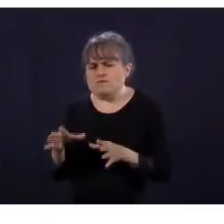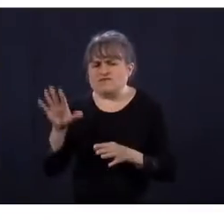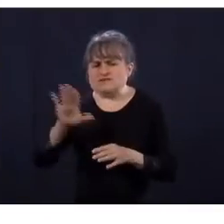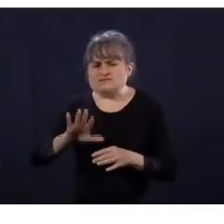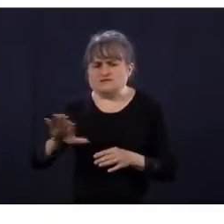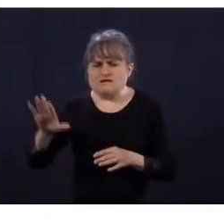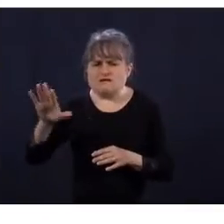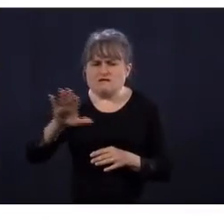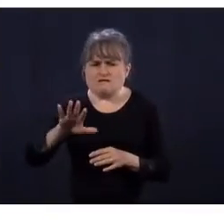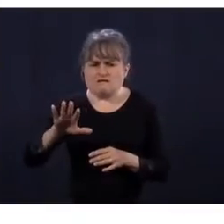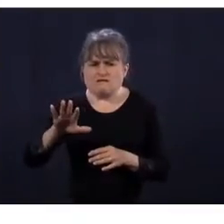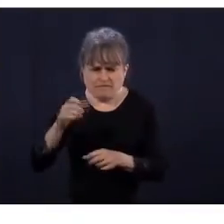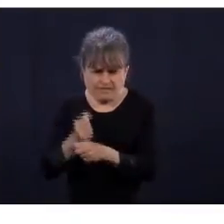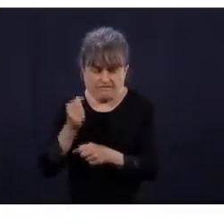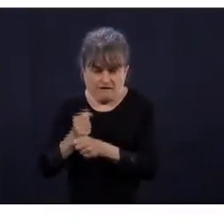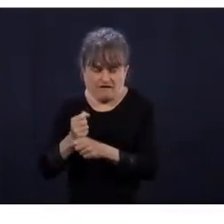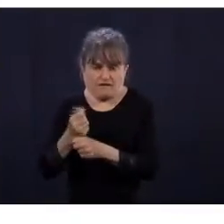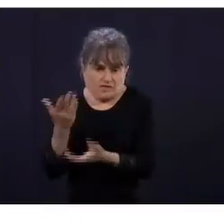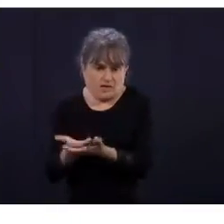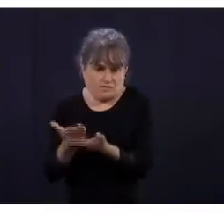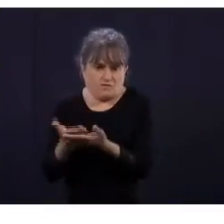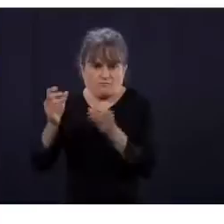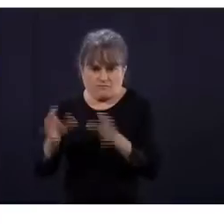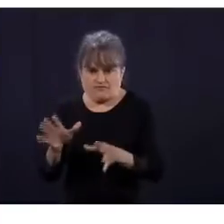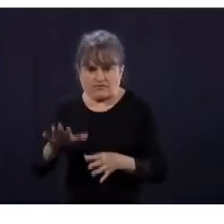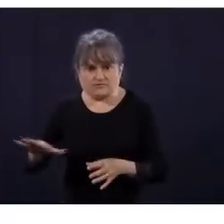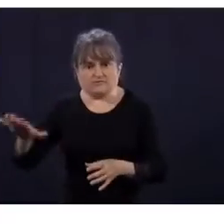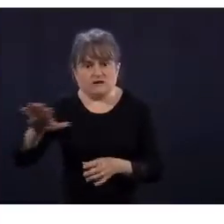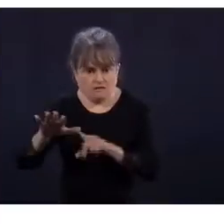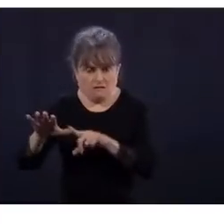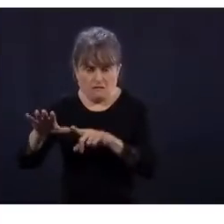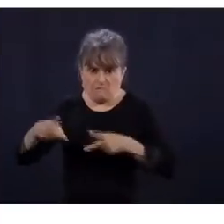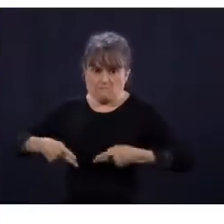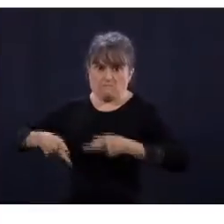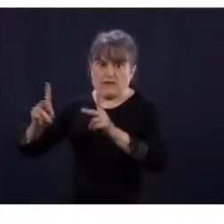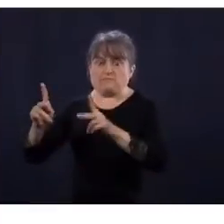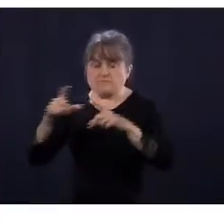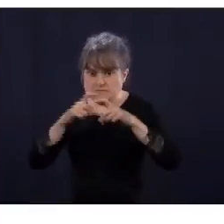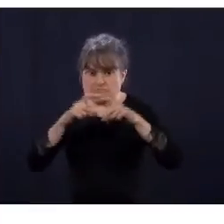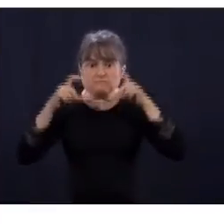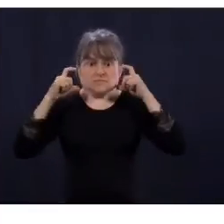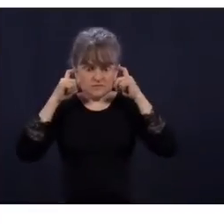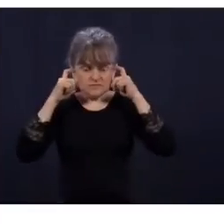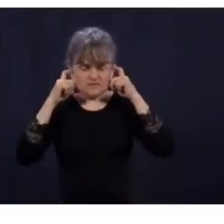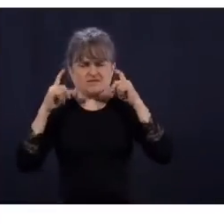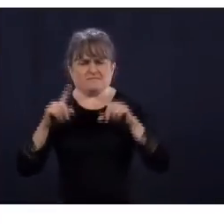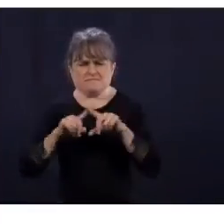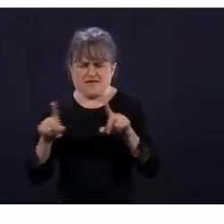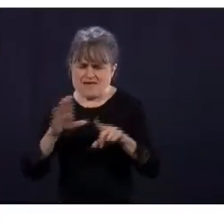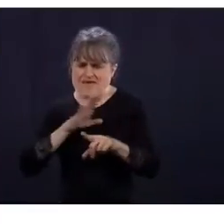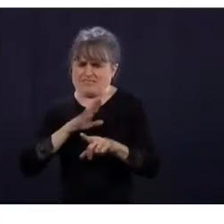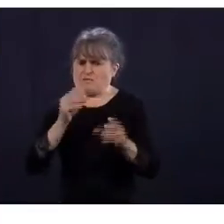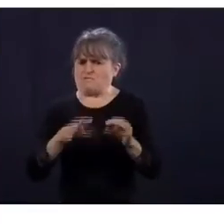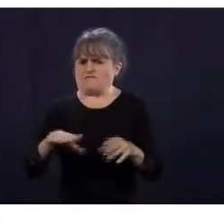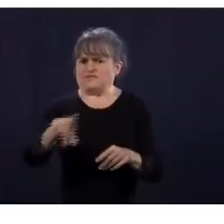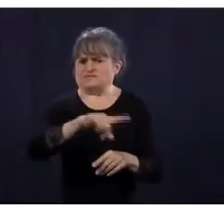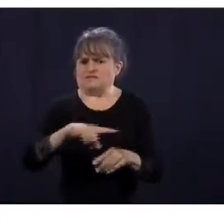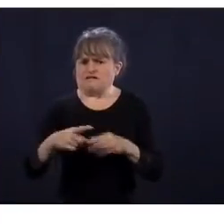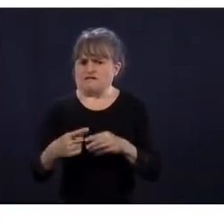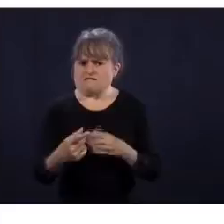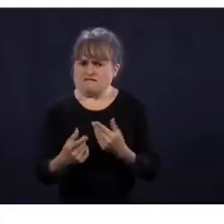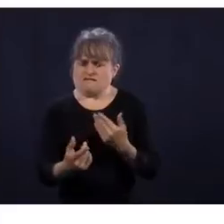'envoie pas les soldats à la guerre sans qu'ils aient des armes. Et donc, ce n pas à eux,